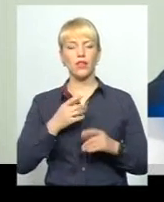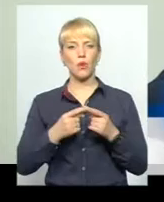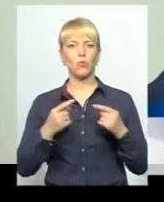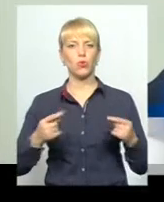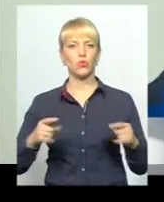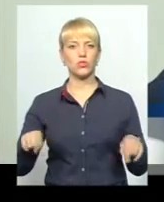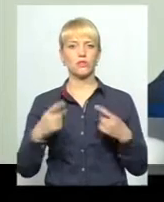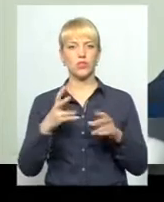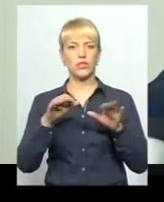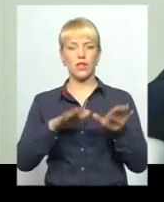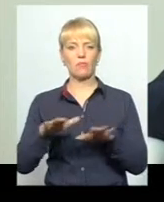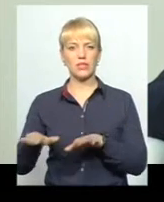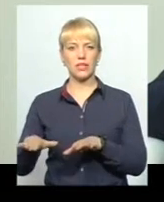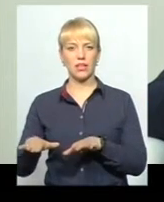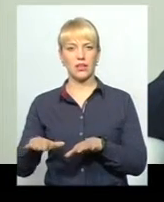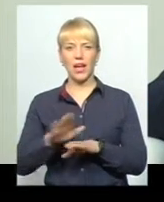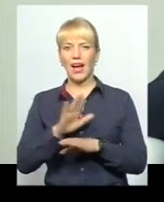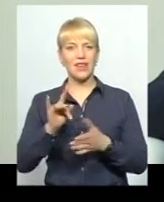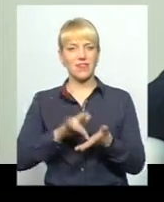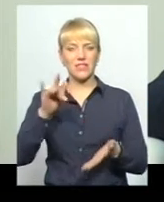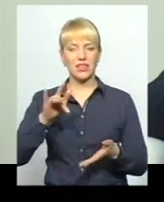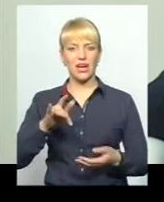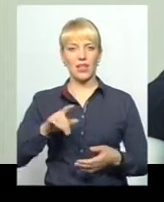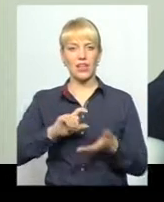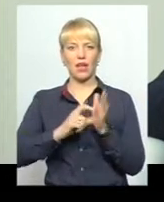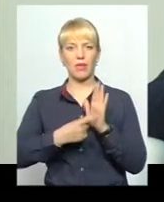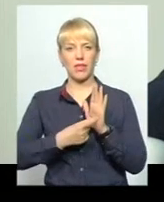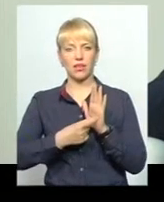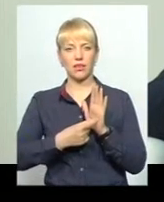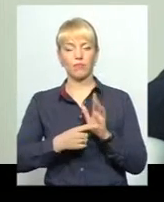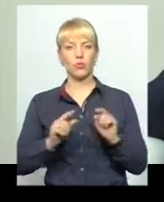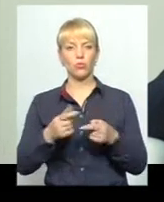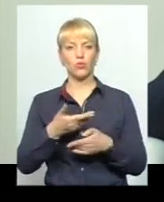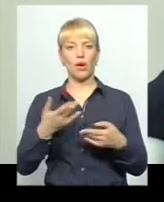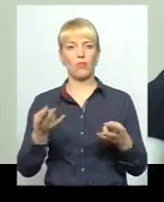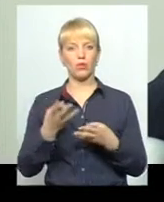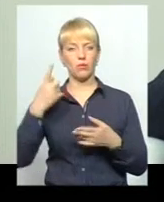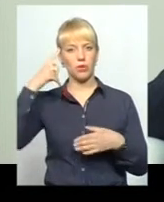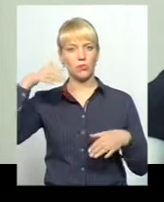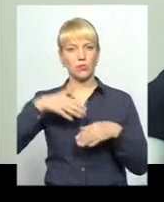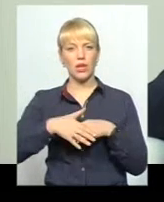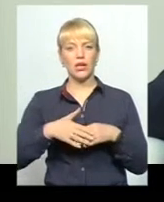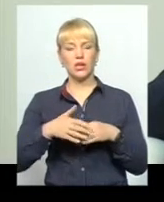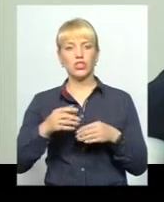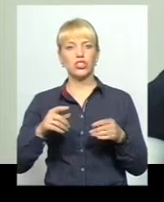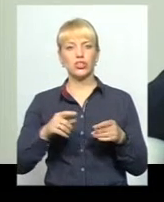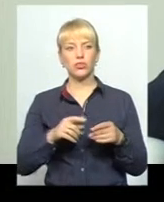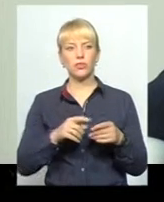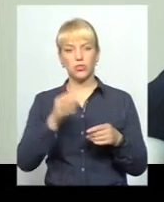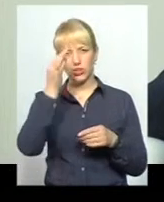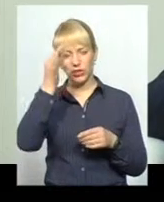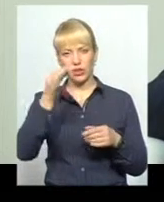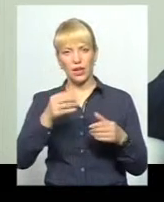створюється на місцях, а не в центральних кабінетах. Тому нам потрібно чітке партнерство з місцевими органами